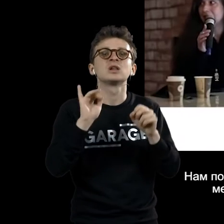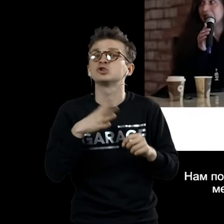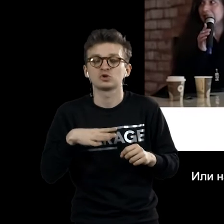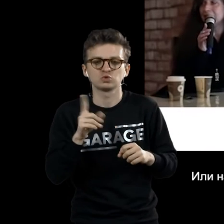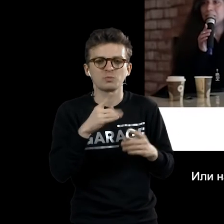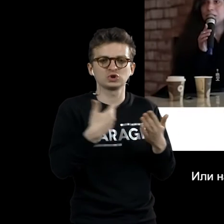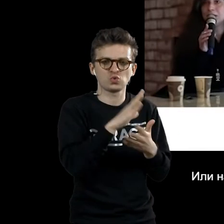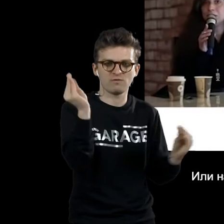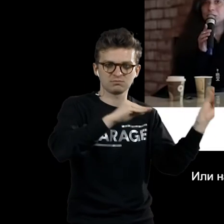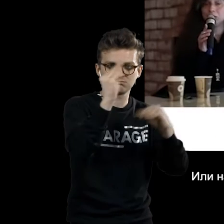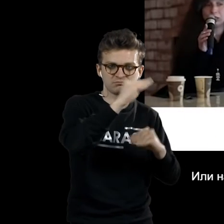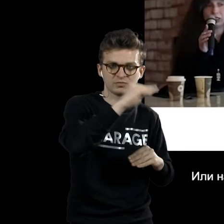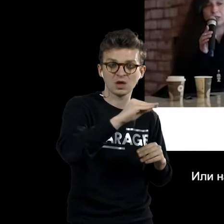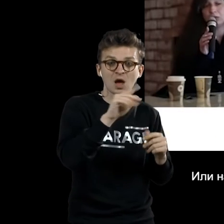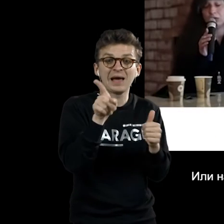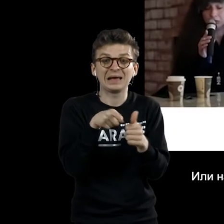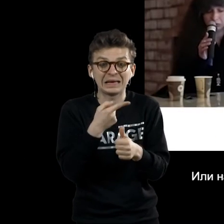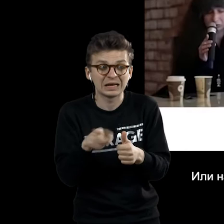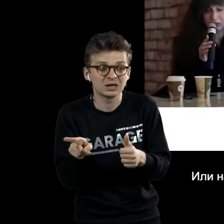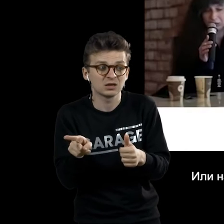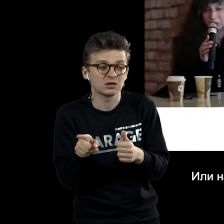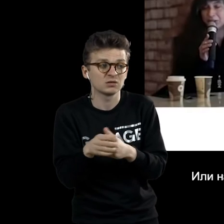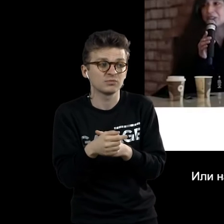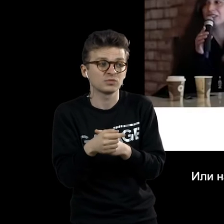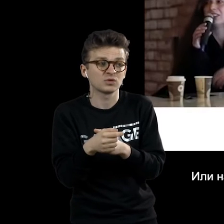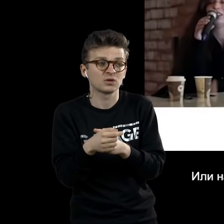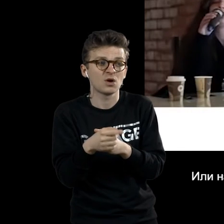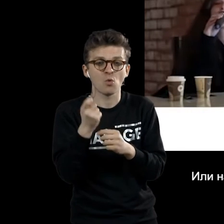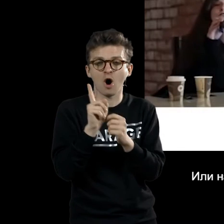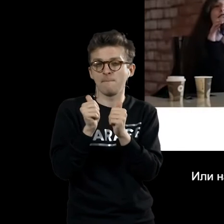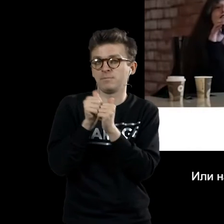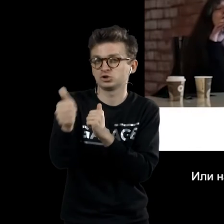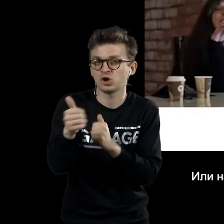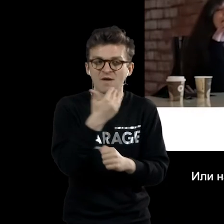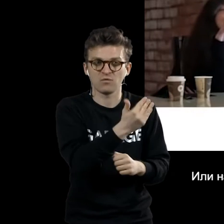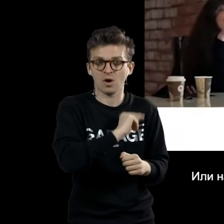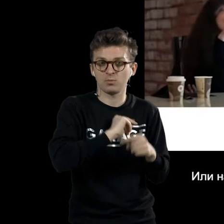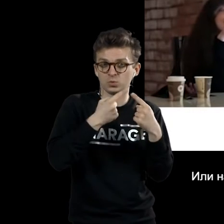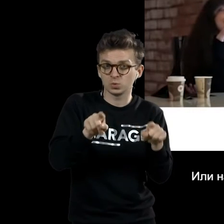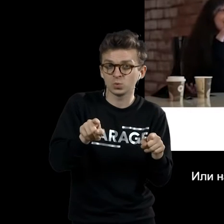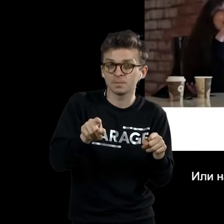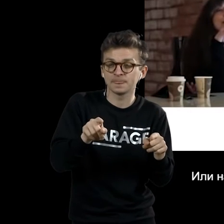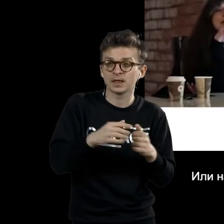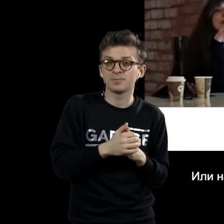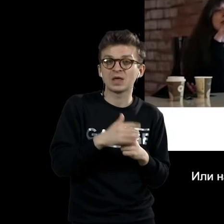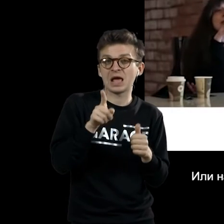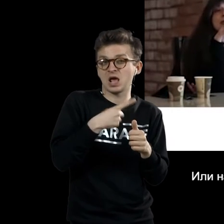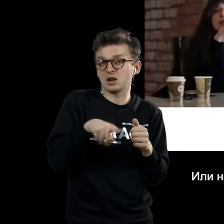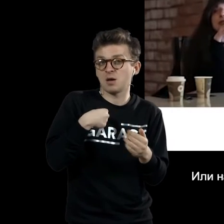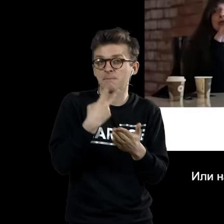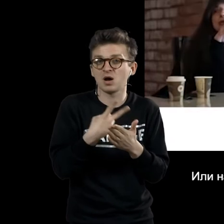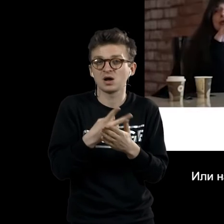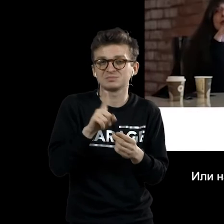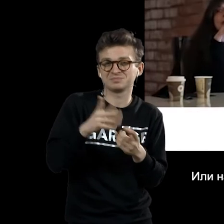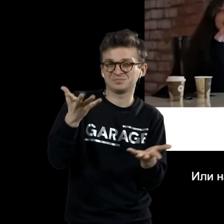заново. Или нам пока, если опережая дальнейшие работы дюшана, или нам показывают